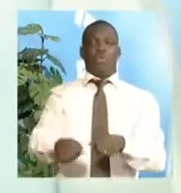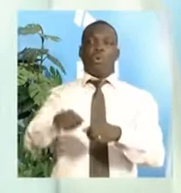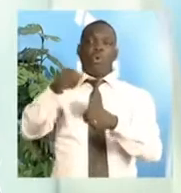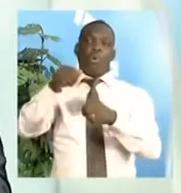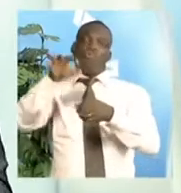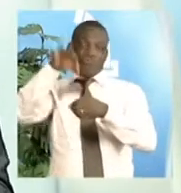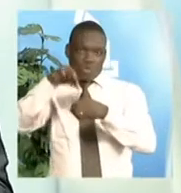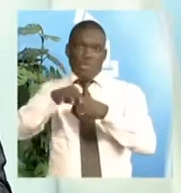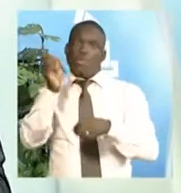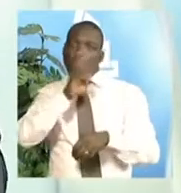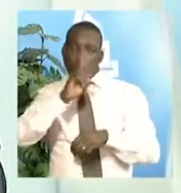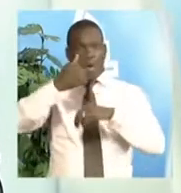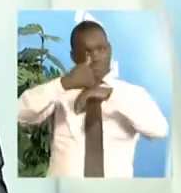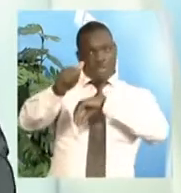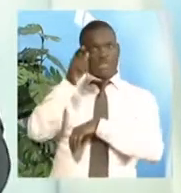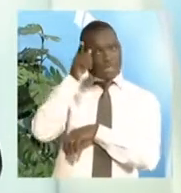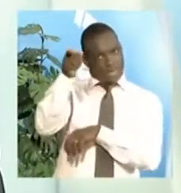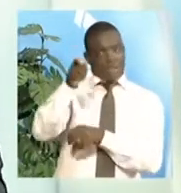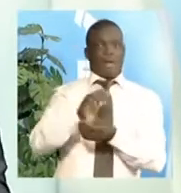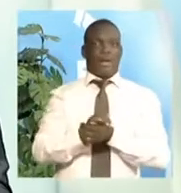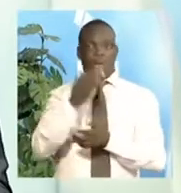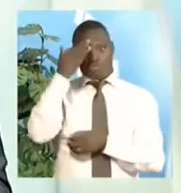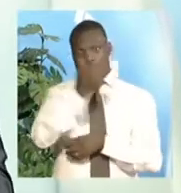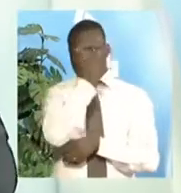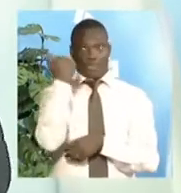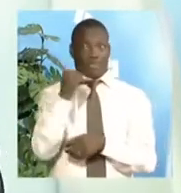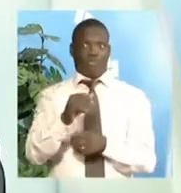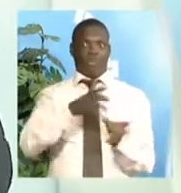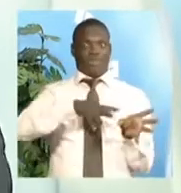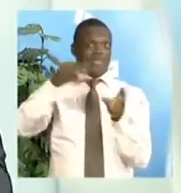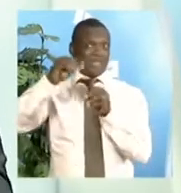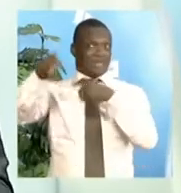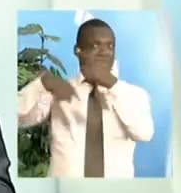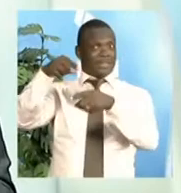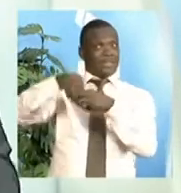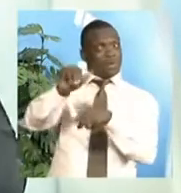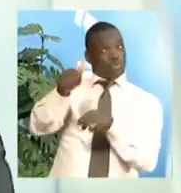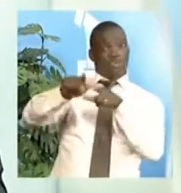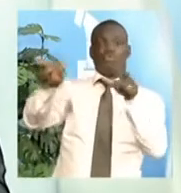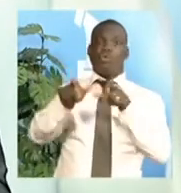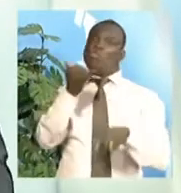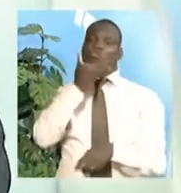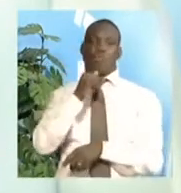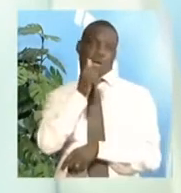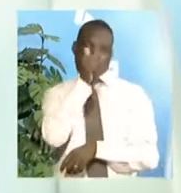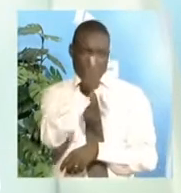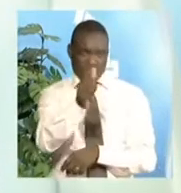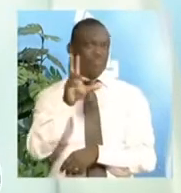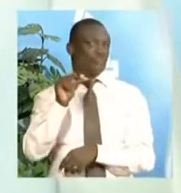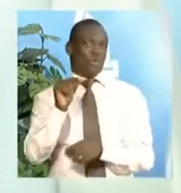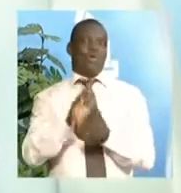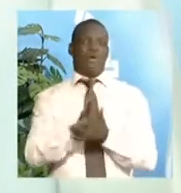les soins de la Commission électorale à Siron pour exécuter leur mission, on va autoriser à ce personnel-là, exceptionnellement, de voter